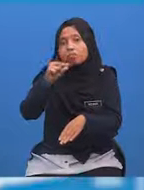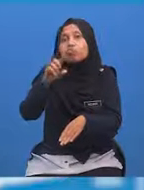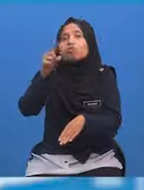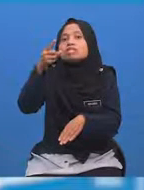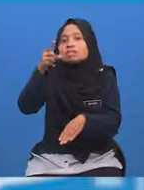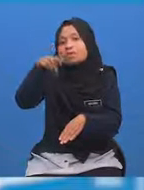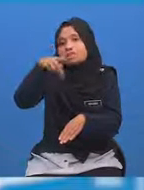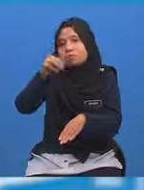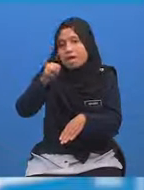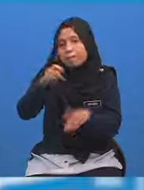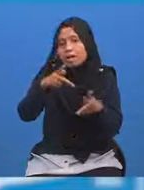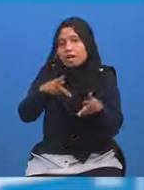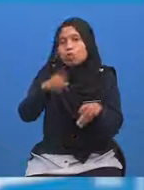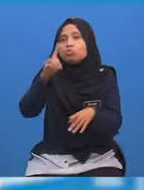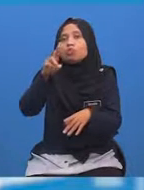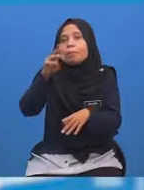Dubai ialah 7pm